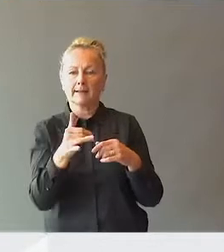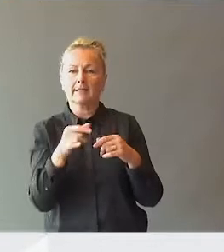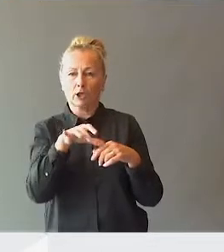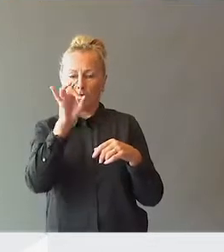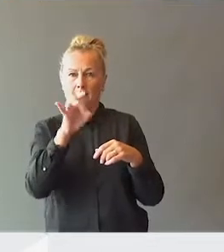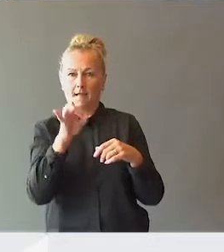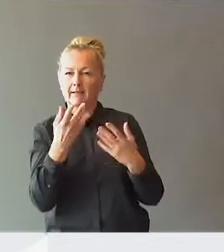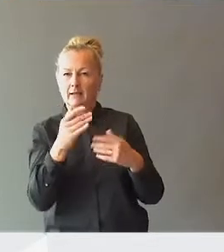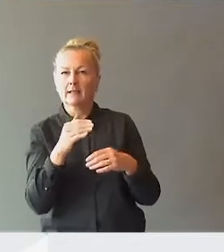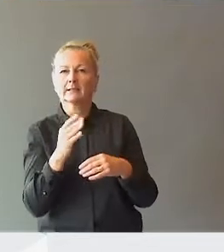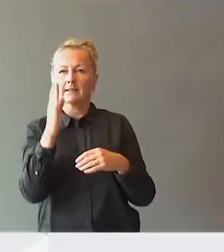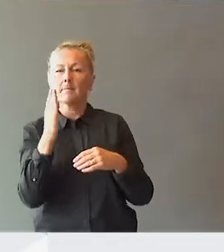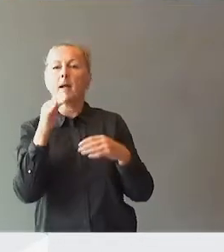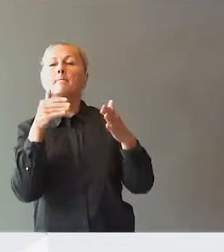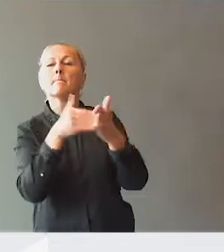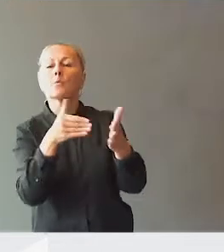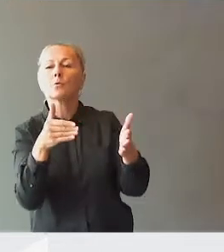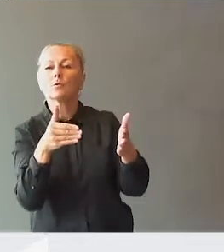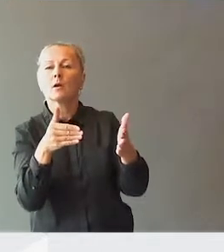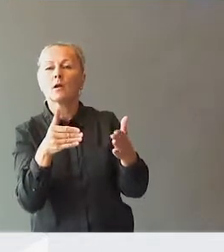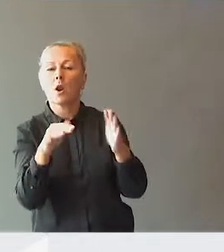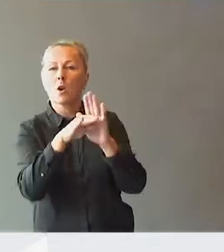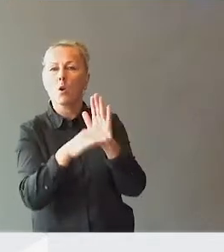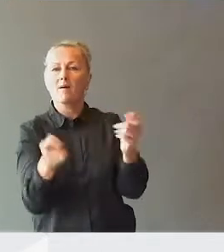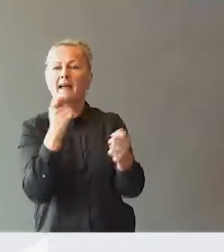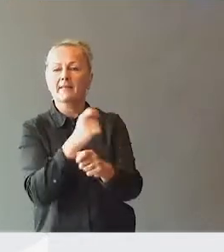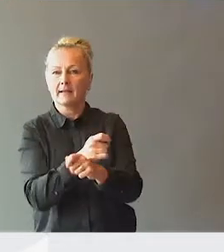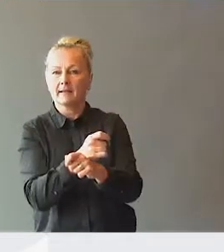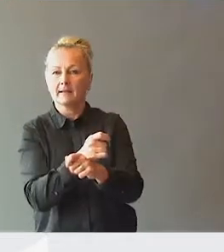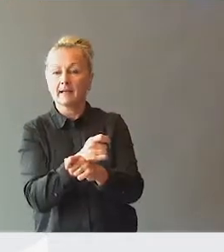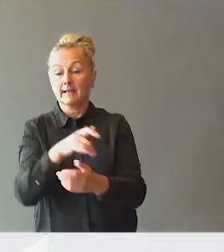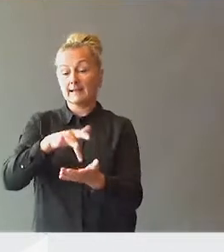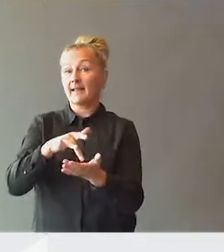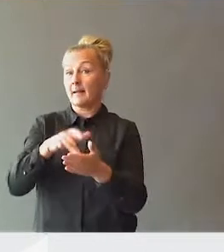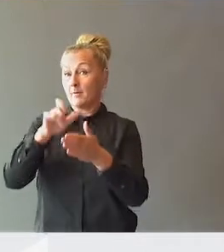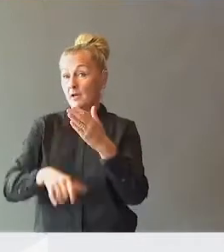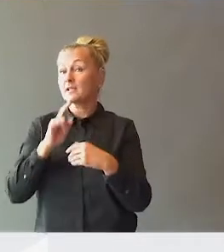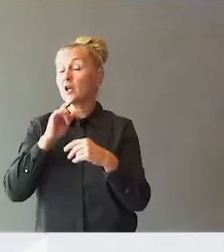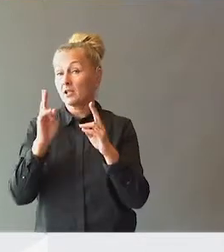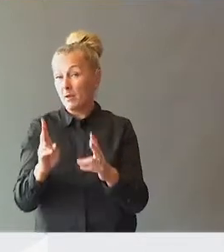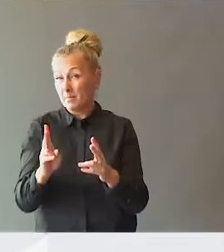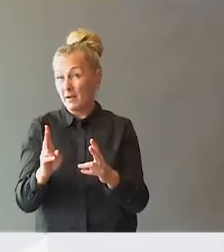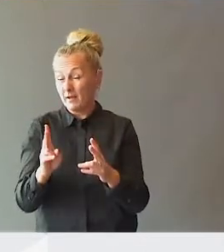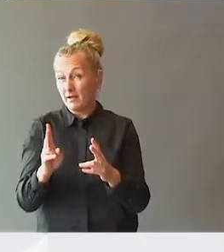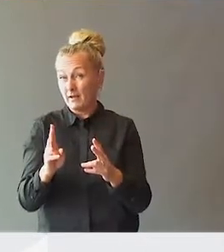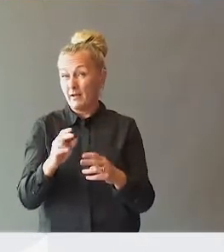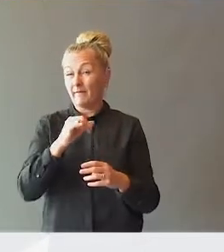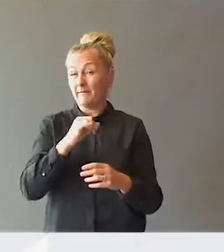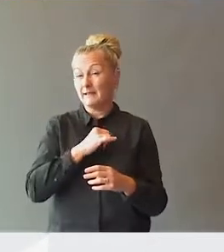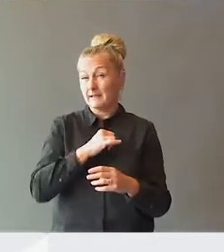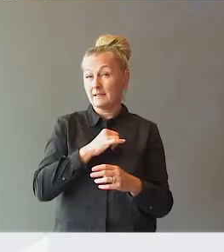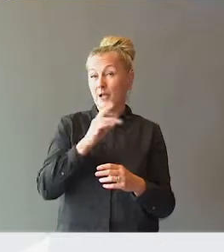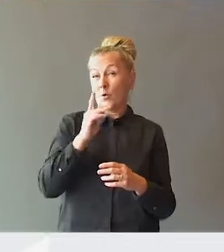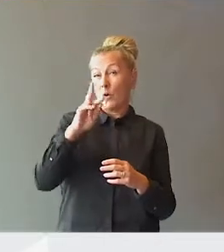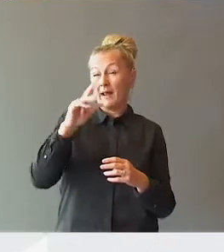vil stemme mot den lovendringen. Senterpartiet har vel sagt det samme. Hvis KrF har fått seg med,